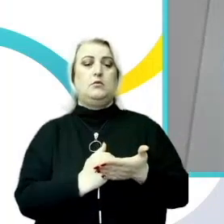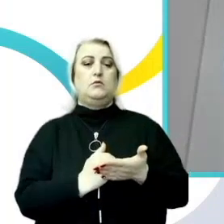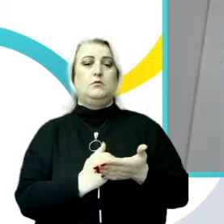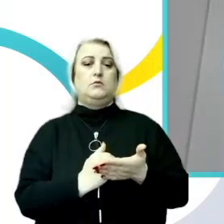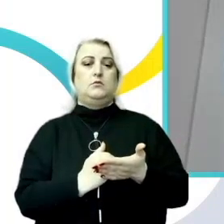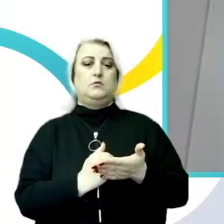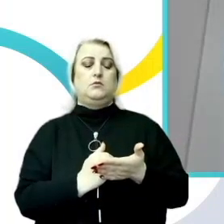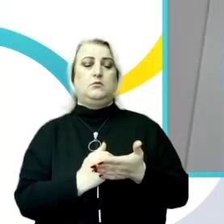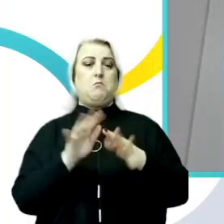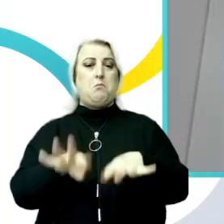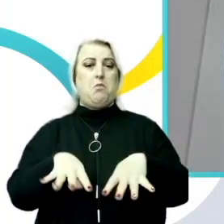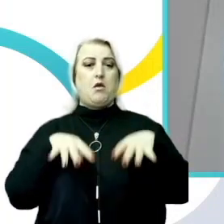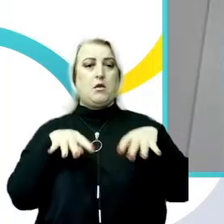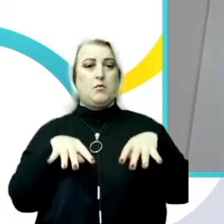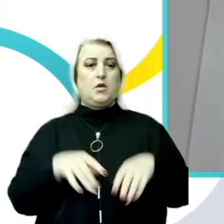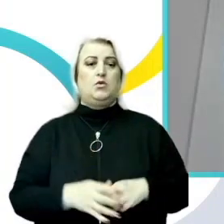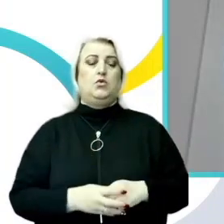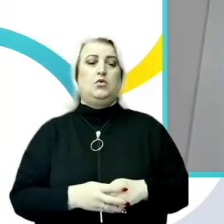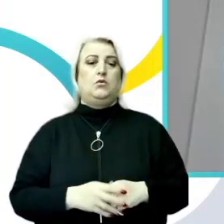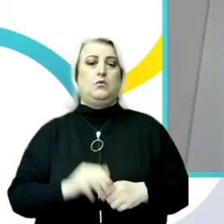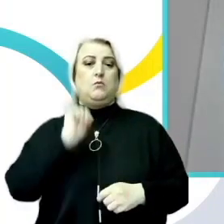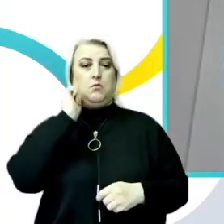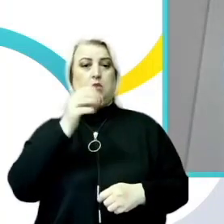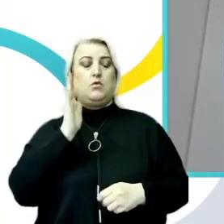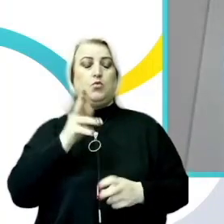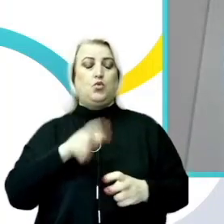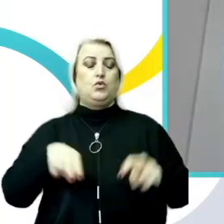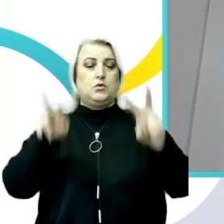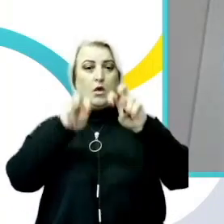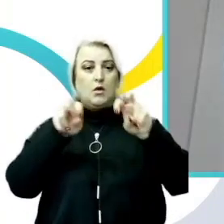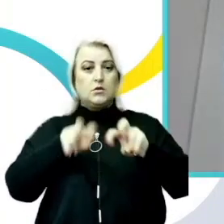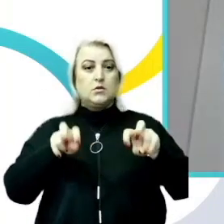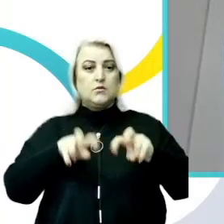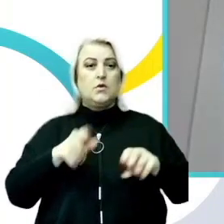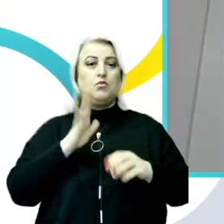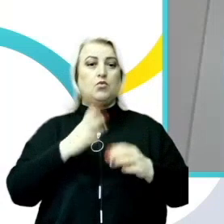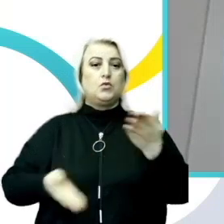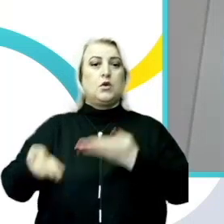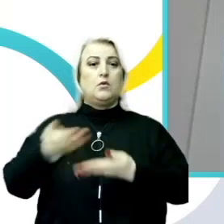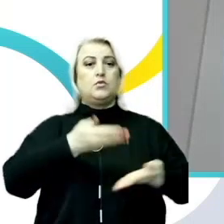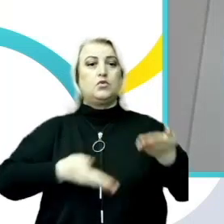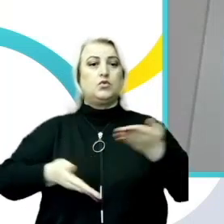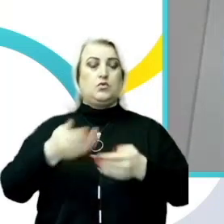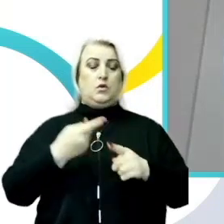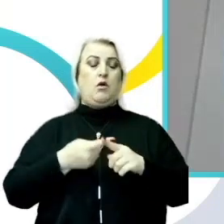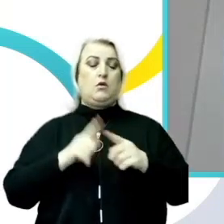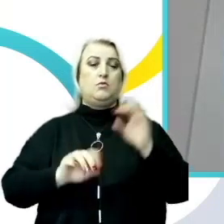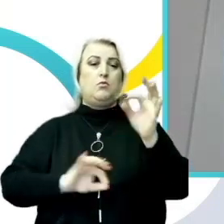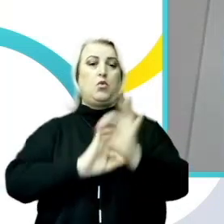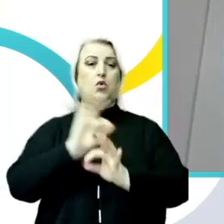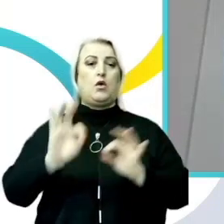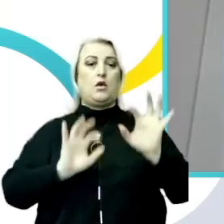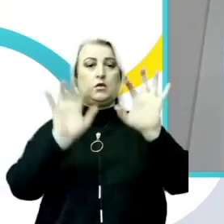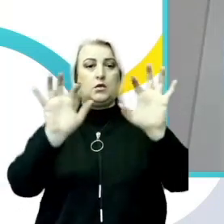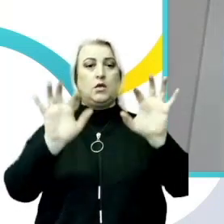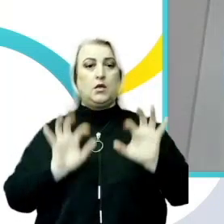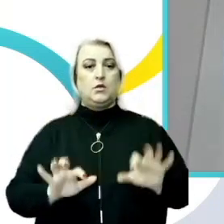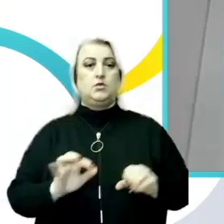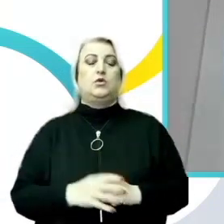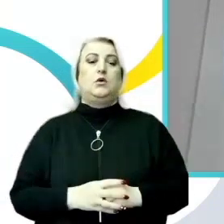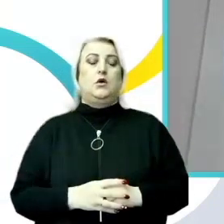pe agenda Parlamentului, mâine va fi examinat, va fi pus în discuție și acest proiect de lege și, pe această cale,